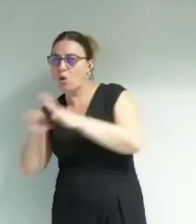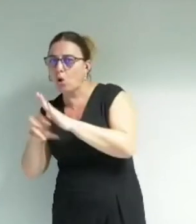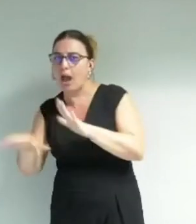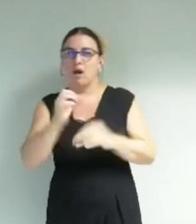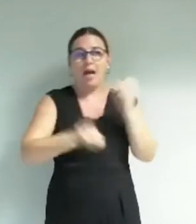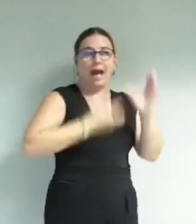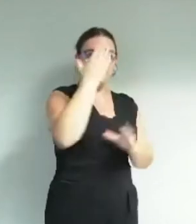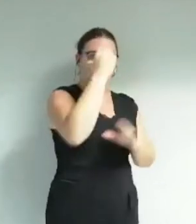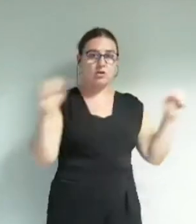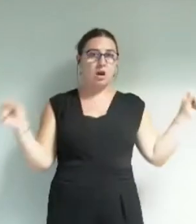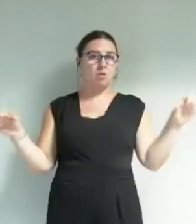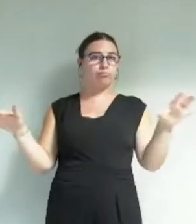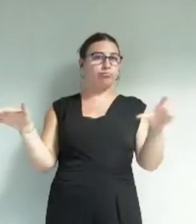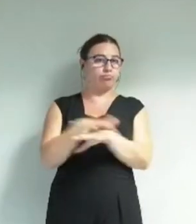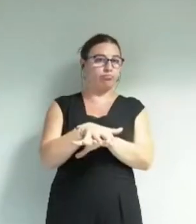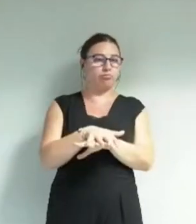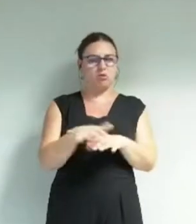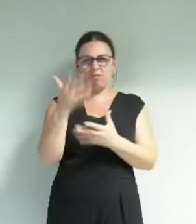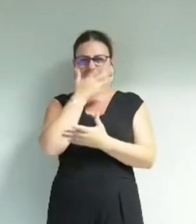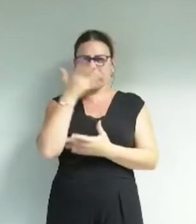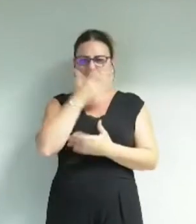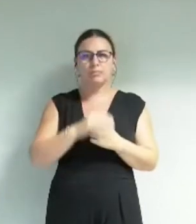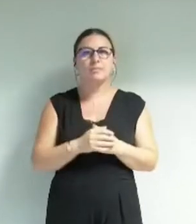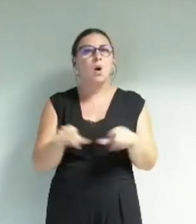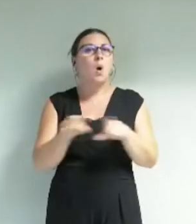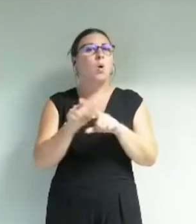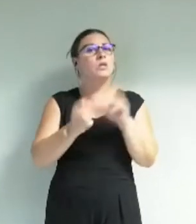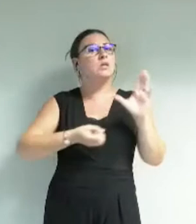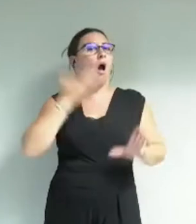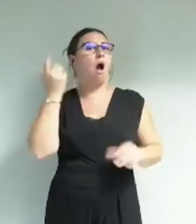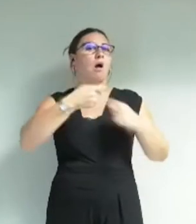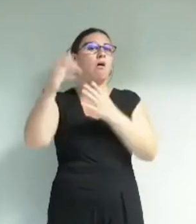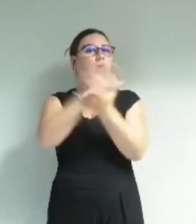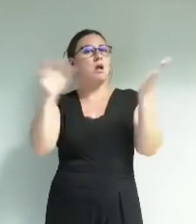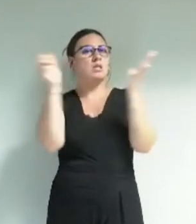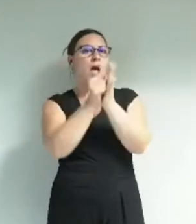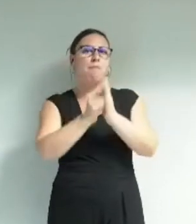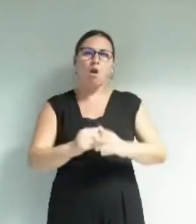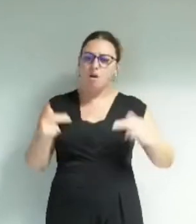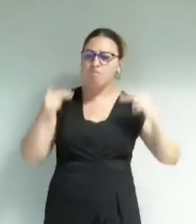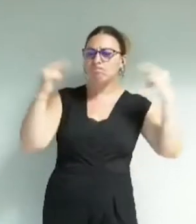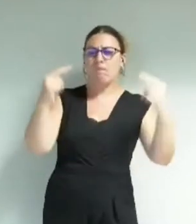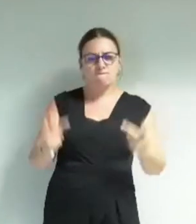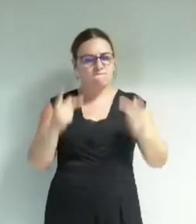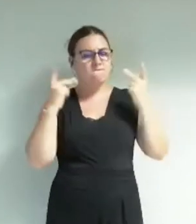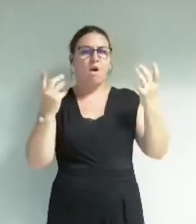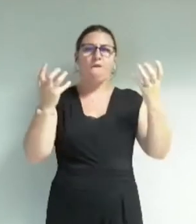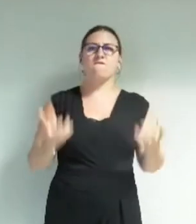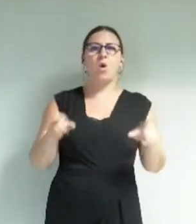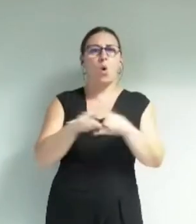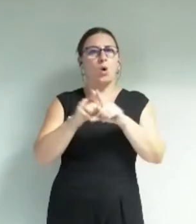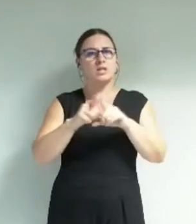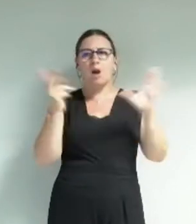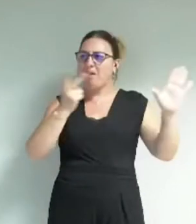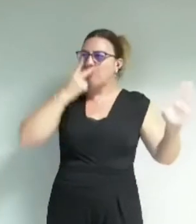artistiques professionnelles a refusé de considérer l'art comme symbole d'exigence comme fruit d'un talent et d'un